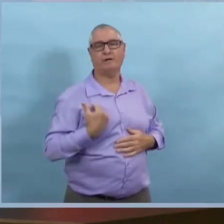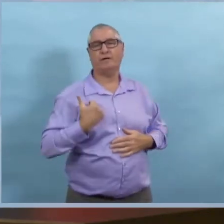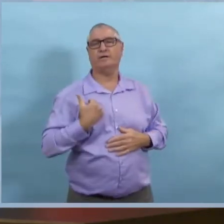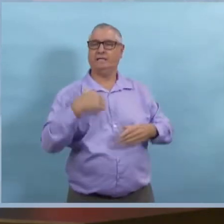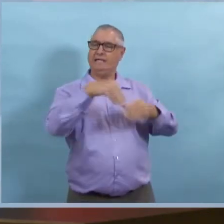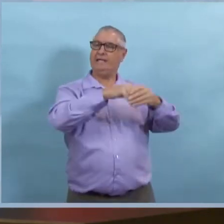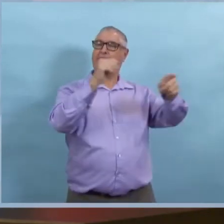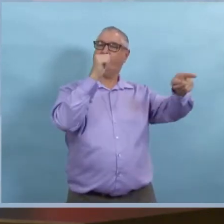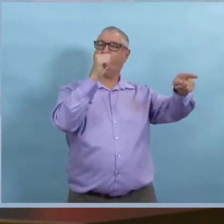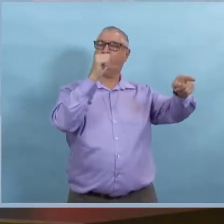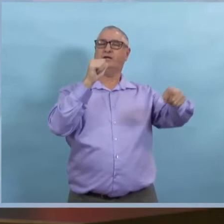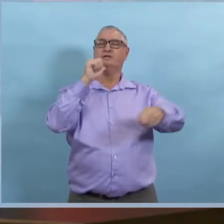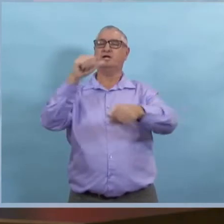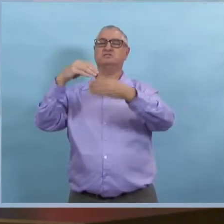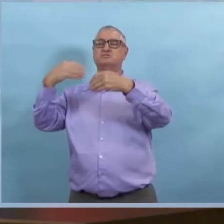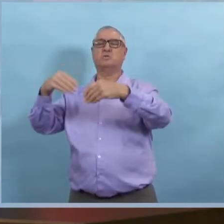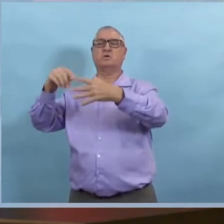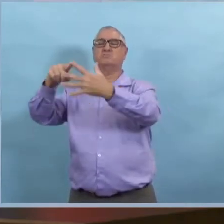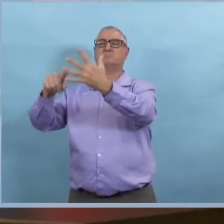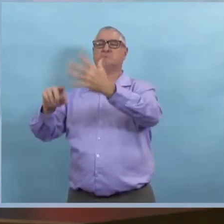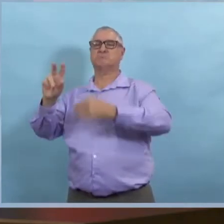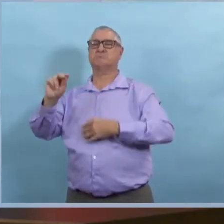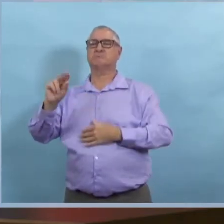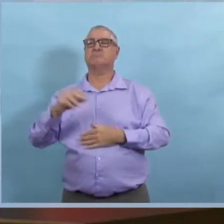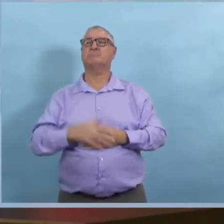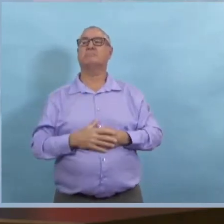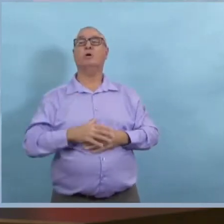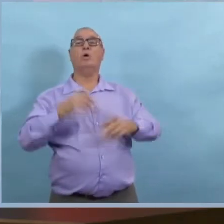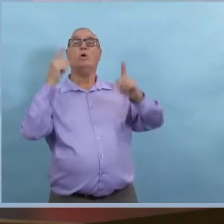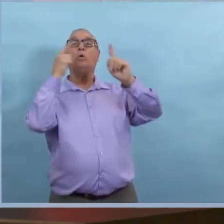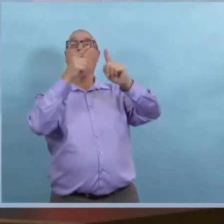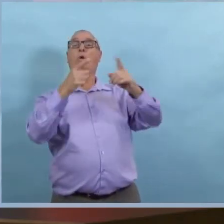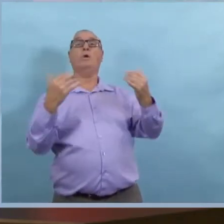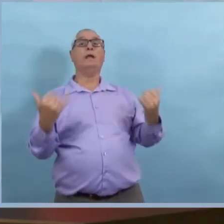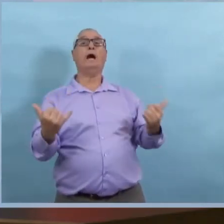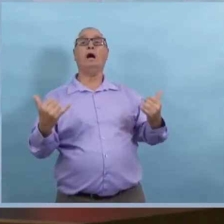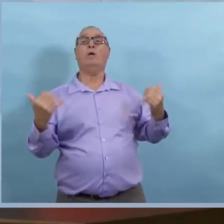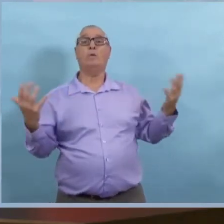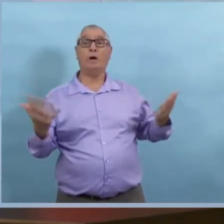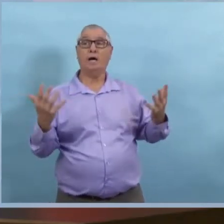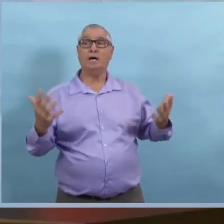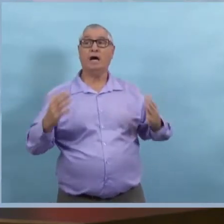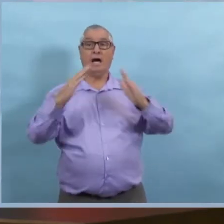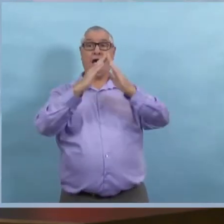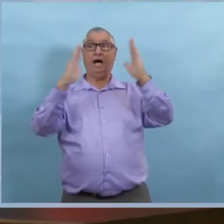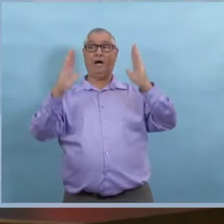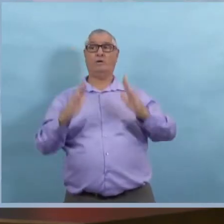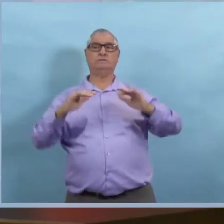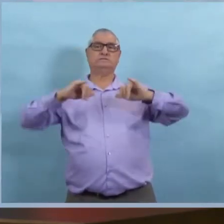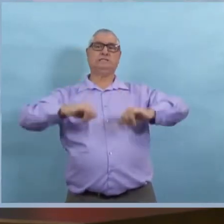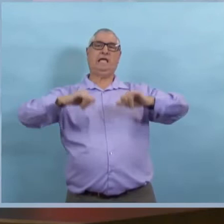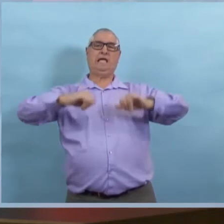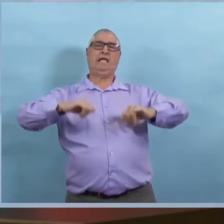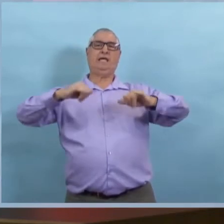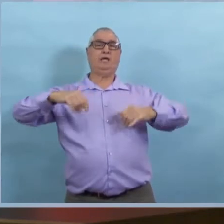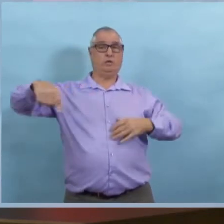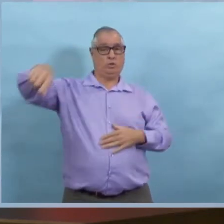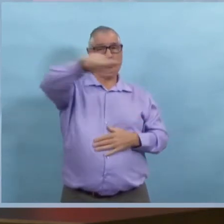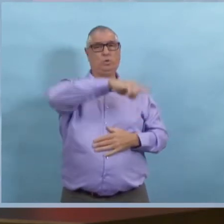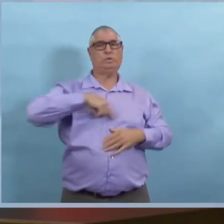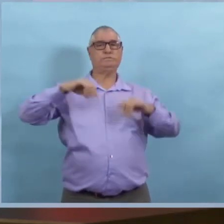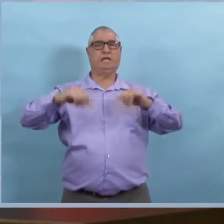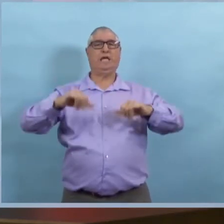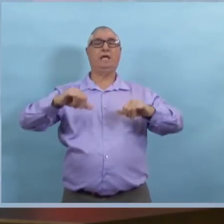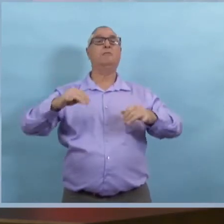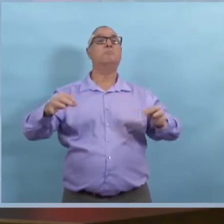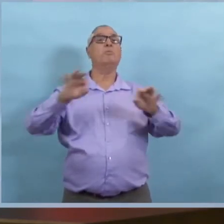des employés dans ces secteurs-là. Donc là, encore une fois, je crois que le message, c'est qu'il faut qu fasse tout ce qu'on peut pour limiter le